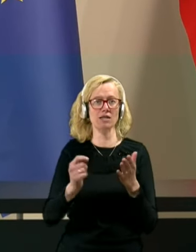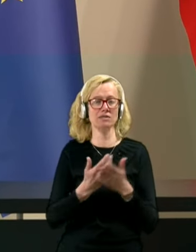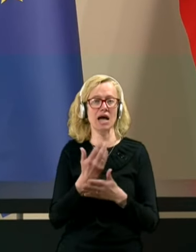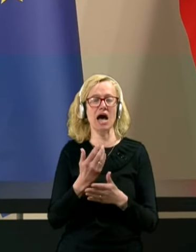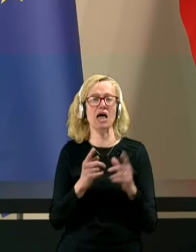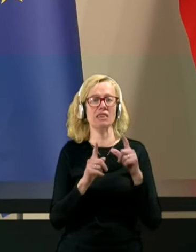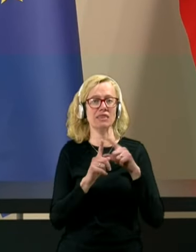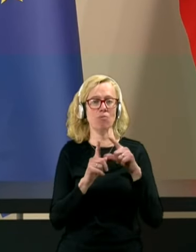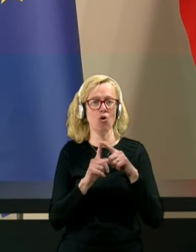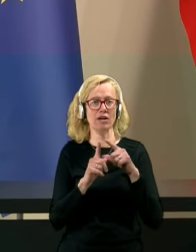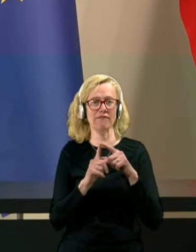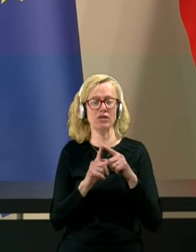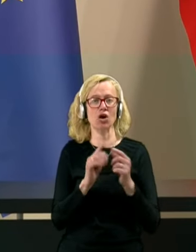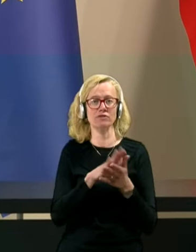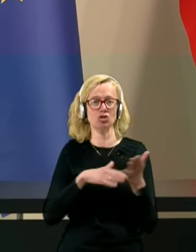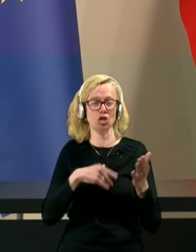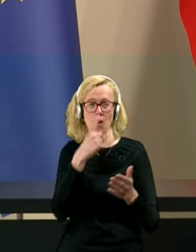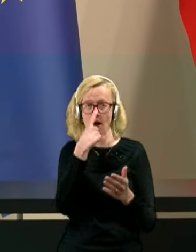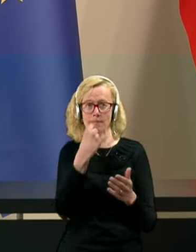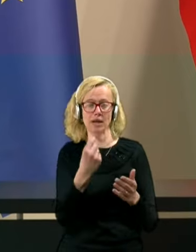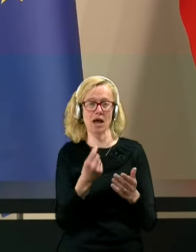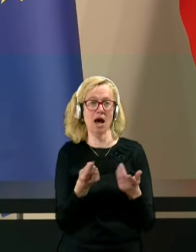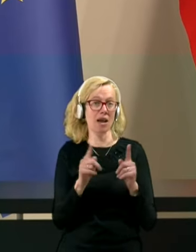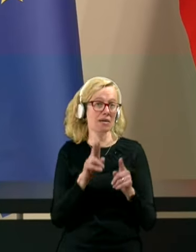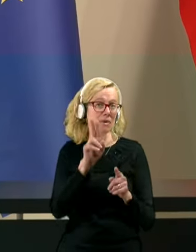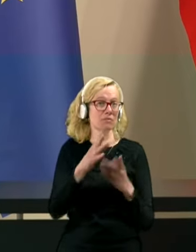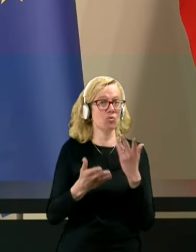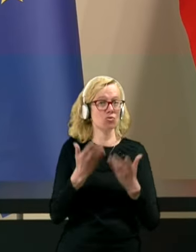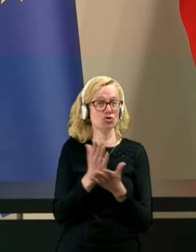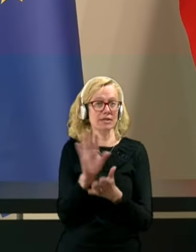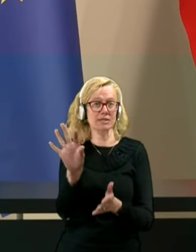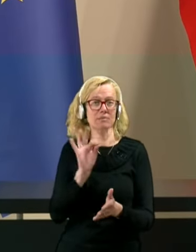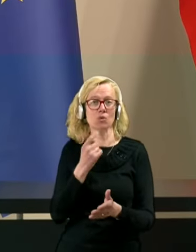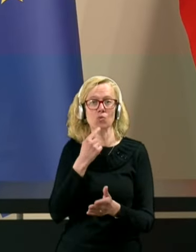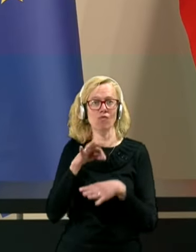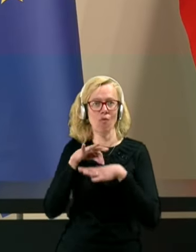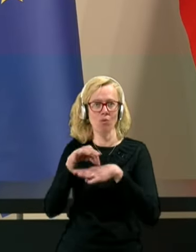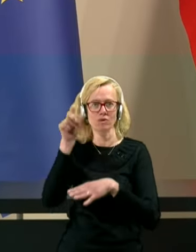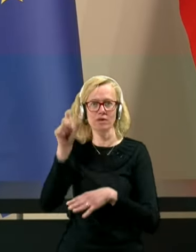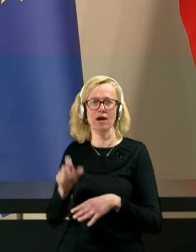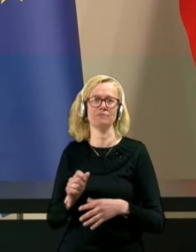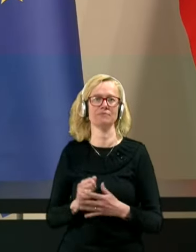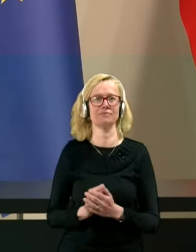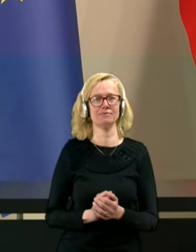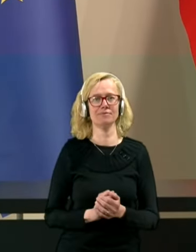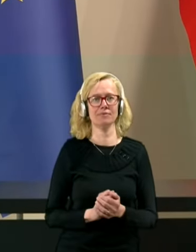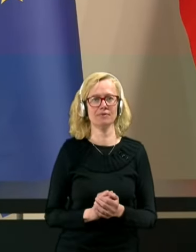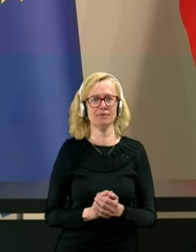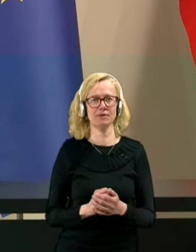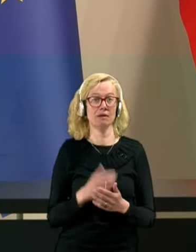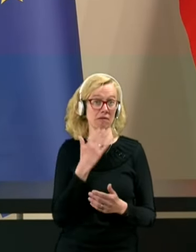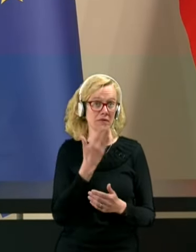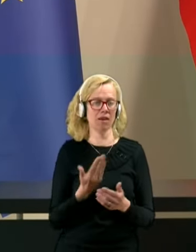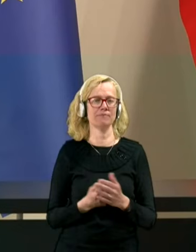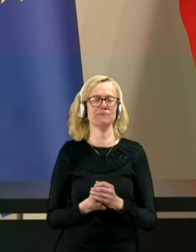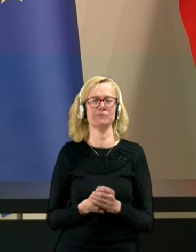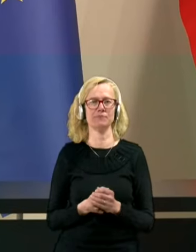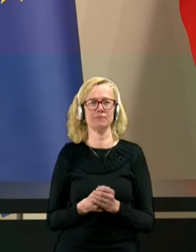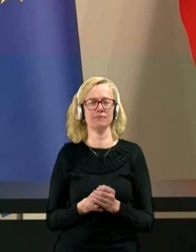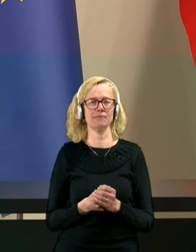demografijo v začetku aprila in če imate, morda že zbranega bodja. Hvala. Ja, hvala. Zdaj,